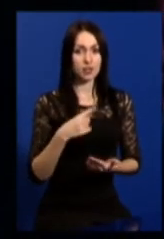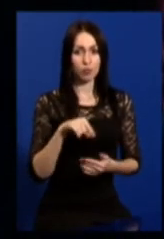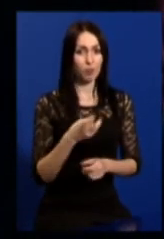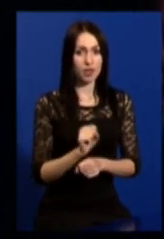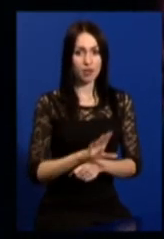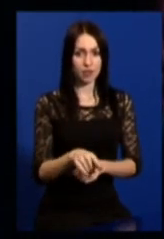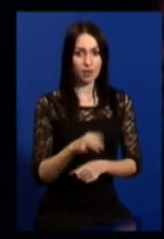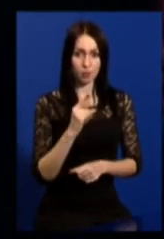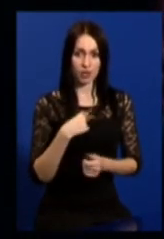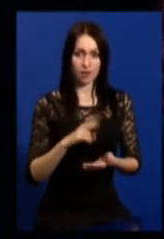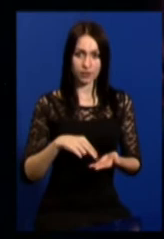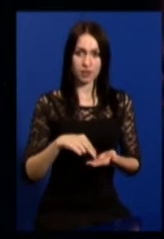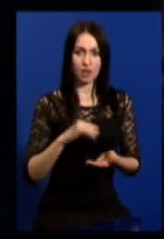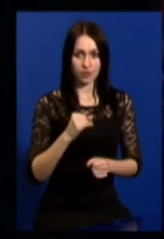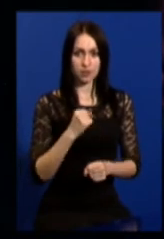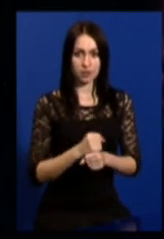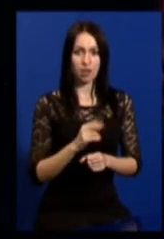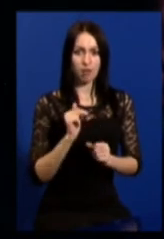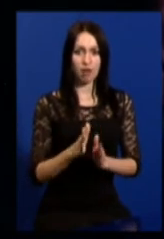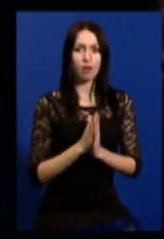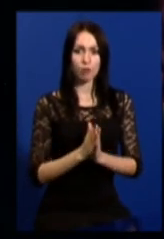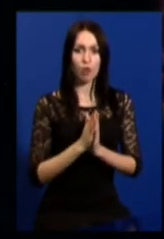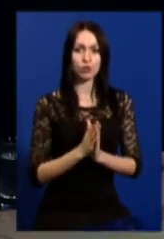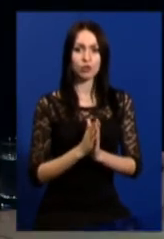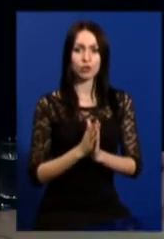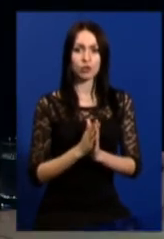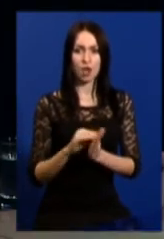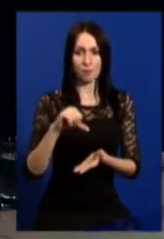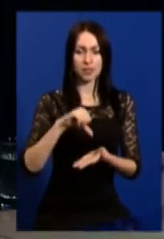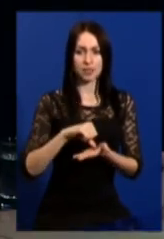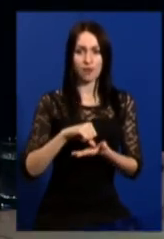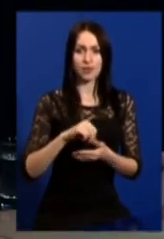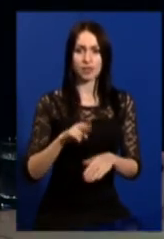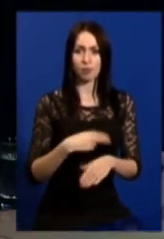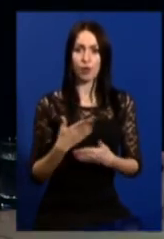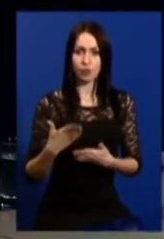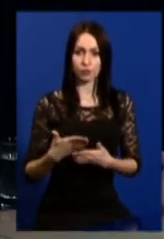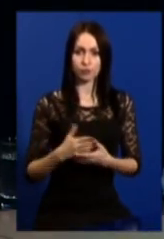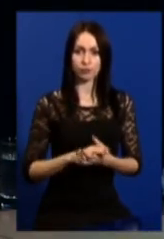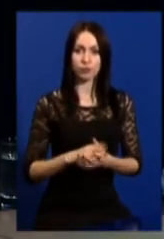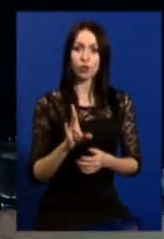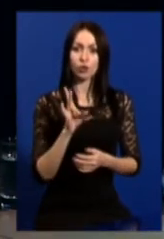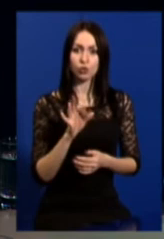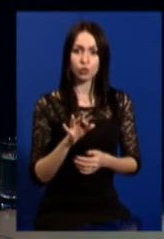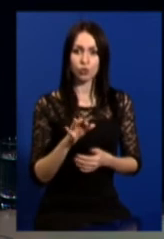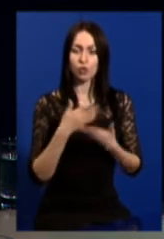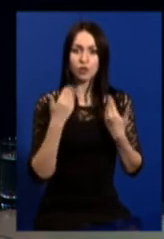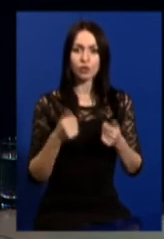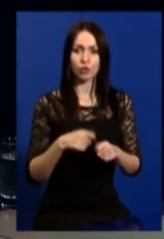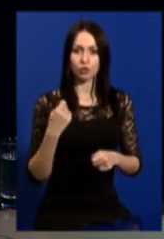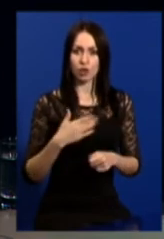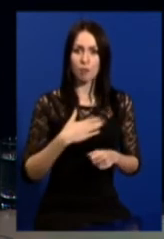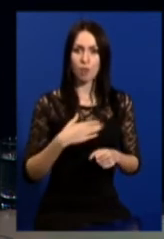зупинили, я би встав і все зробив, як просить представник правоохоронних органів. Ну, тут нема порушення